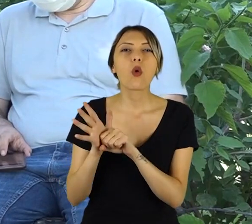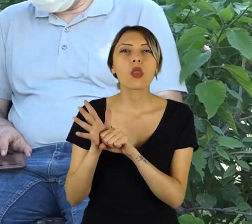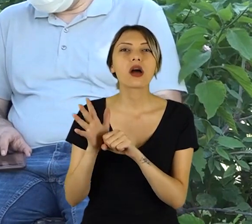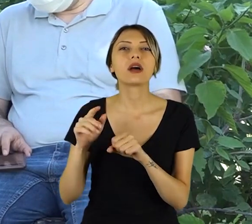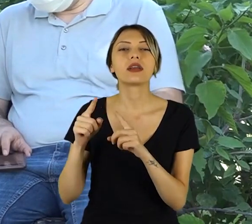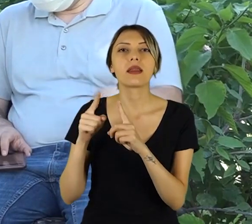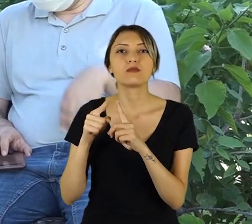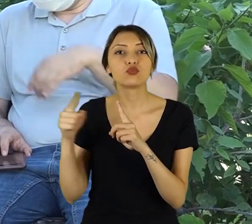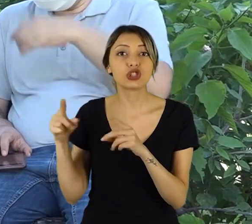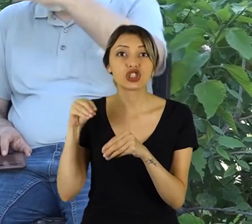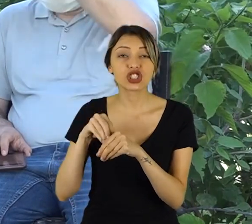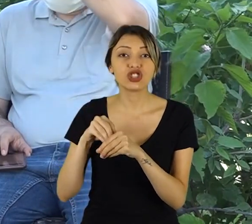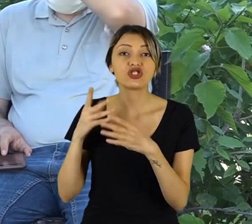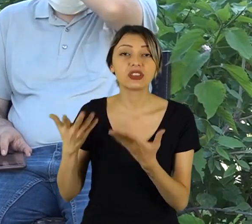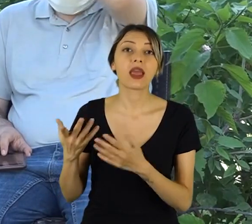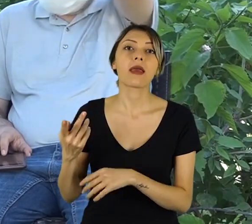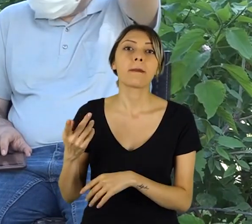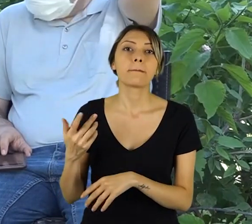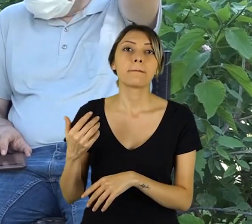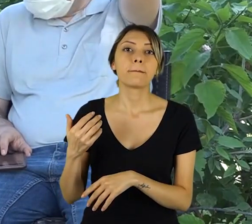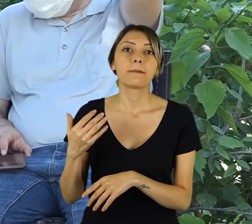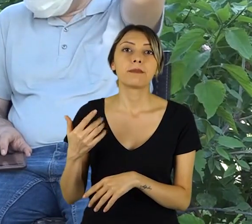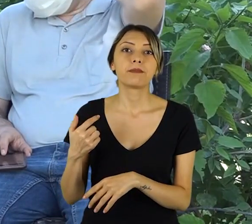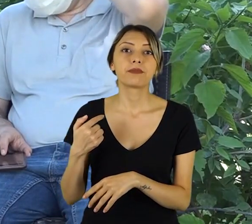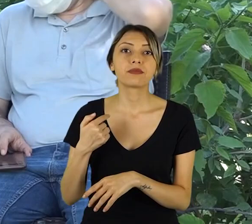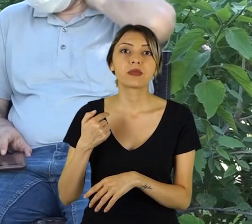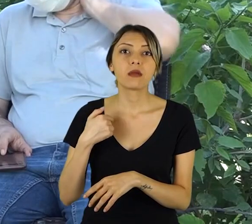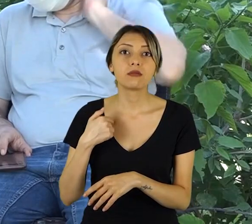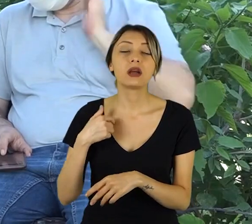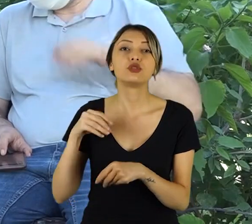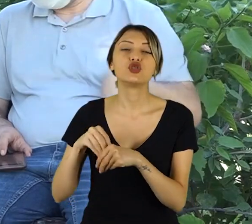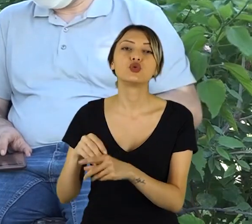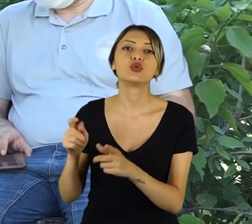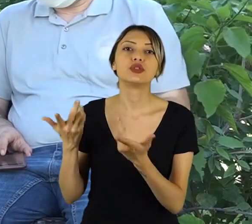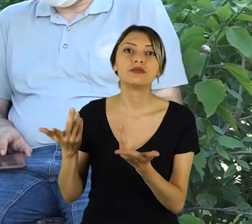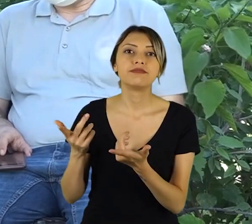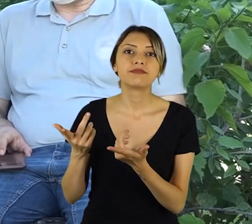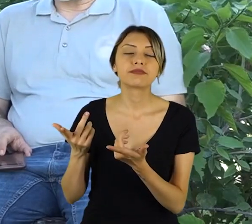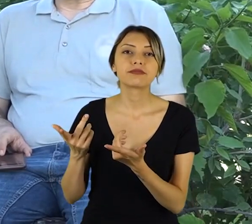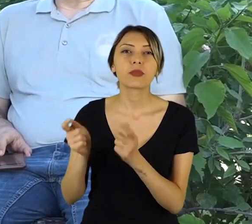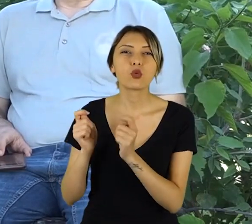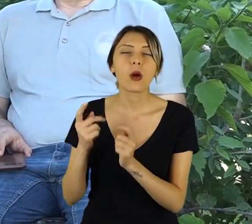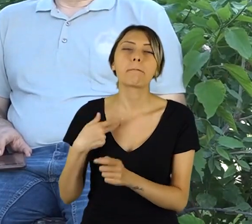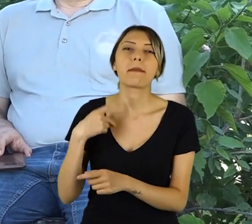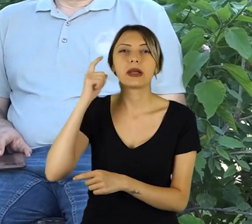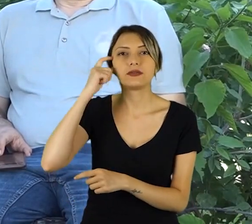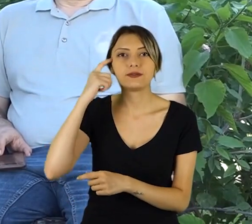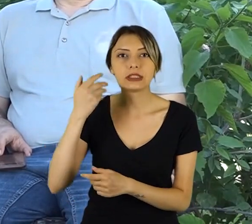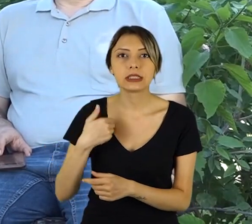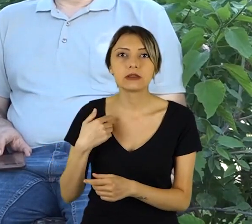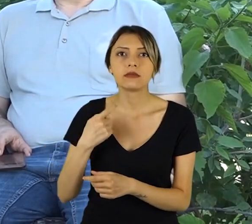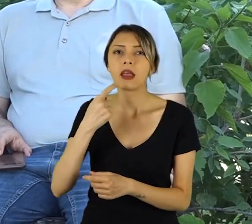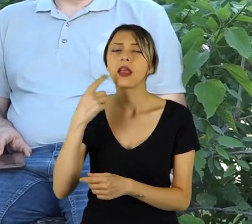Pandemi gerçekten zor açılacak bir şey. Benim görüşümde yıllar,